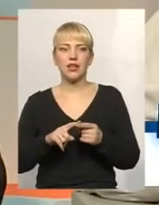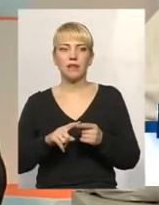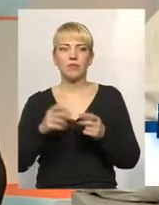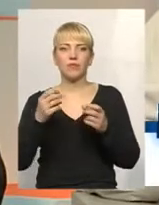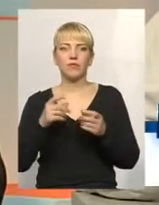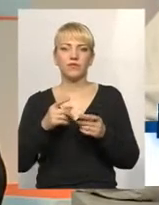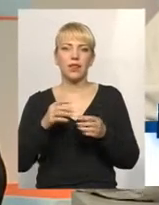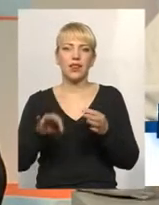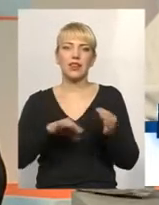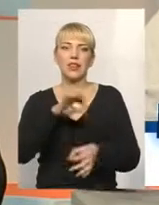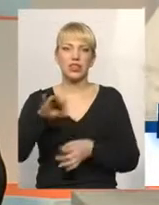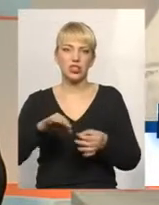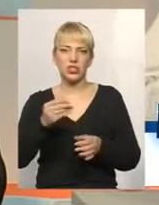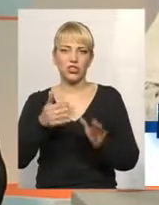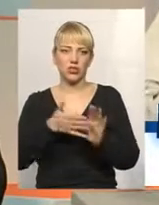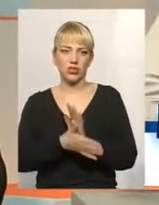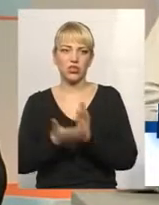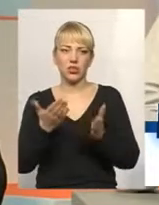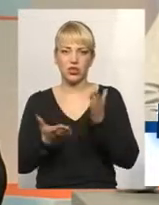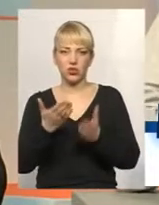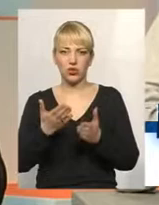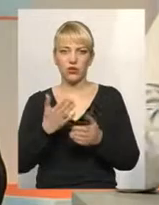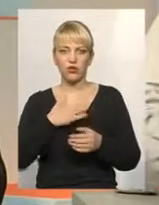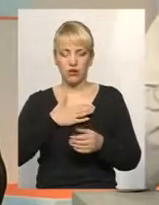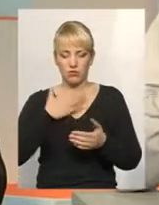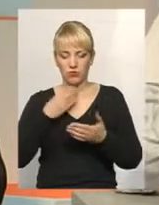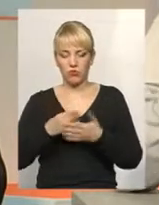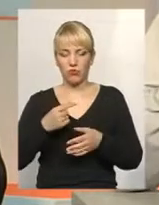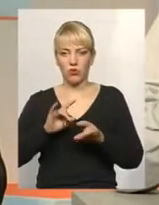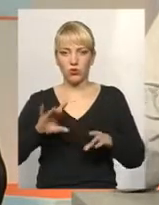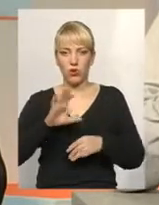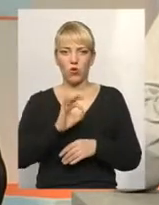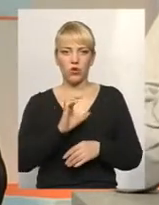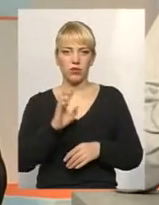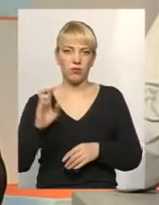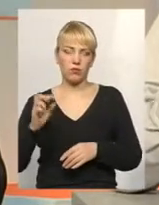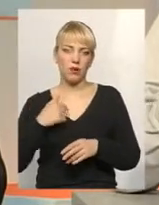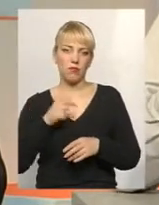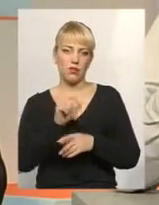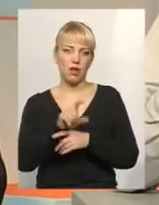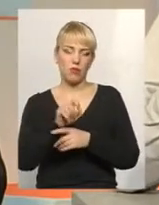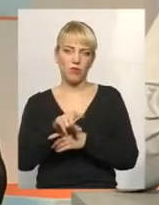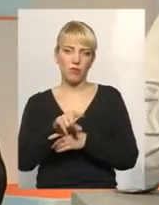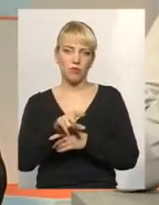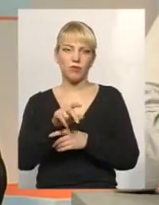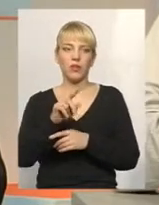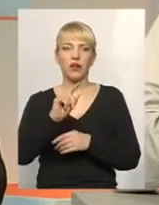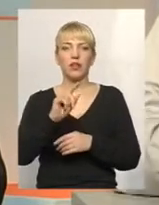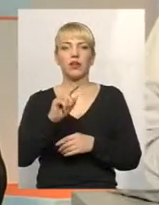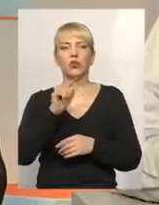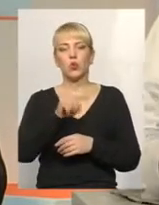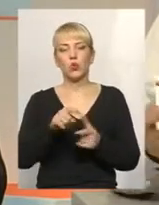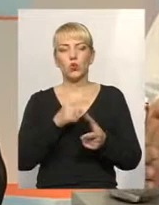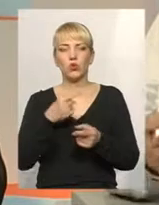це лишні розходи. Якщо потрібно, ОСББ, я в суму ОСББ розкажу, як ми заказуємо по потребу, замовляємо ту чи